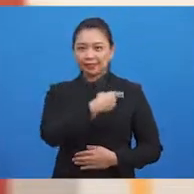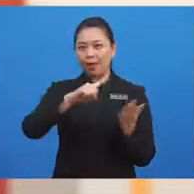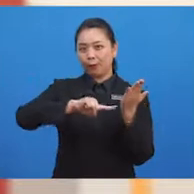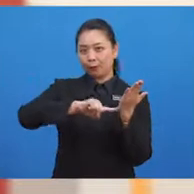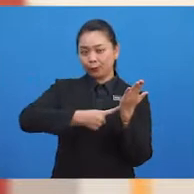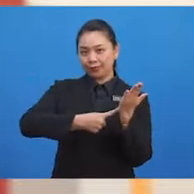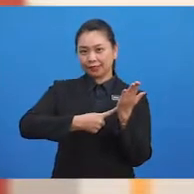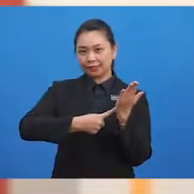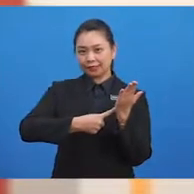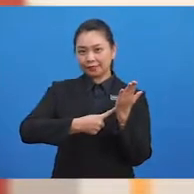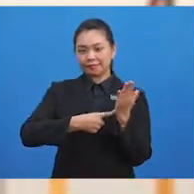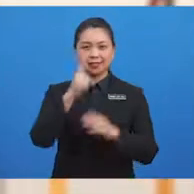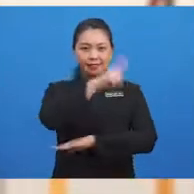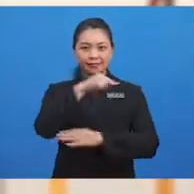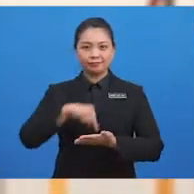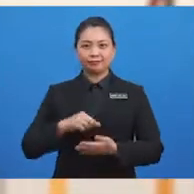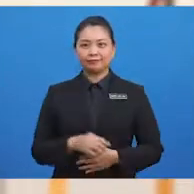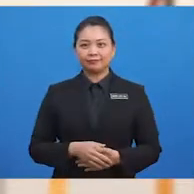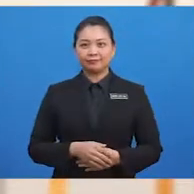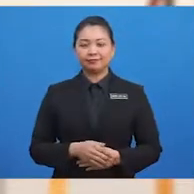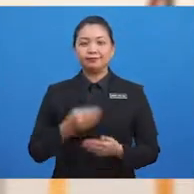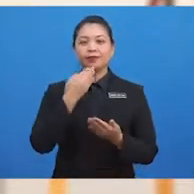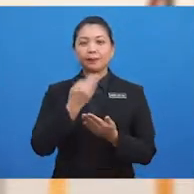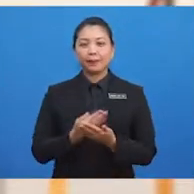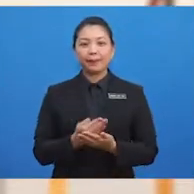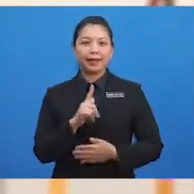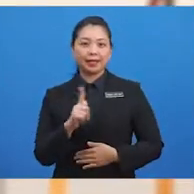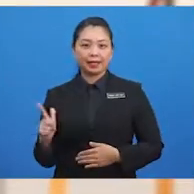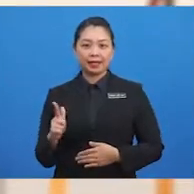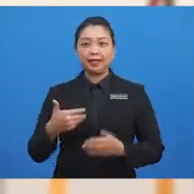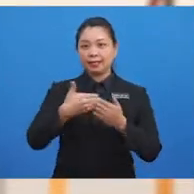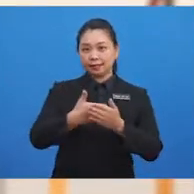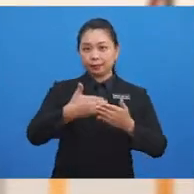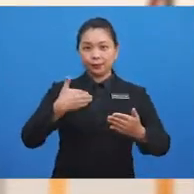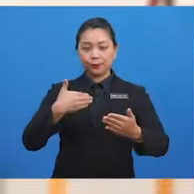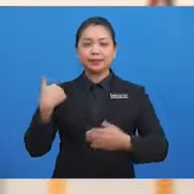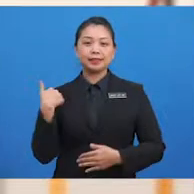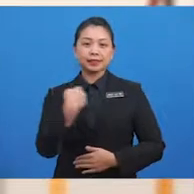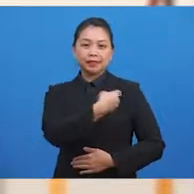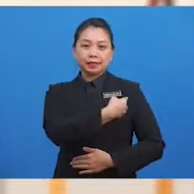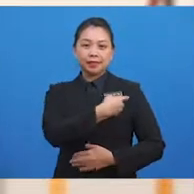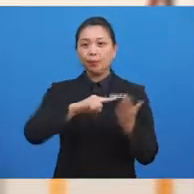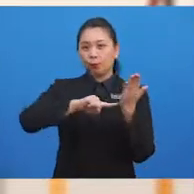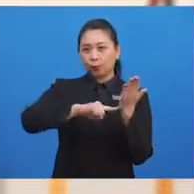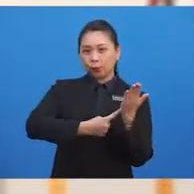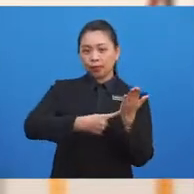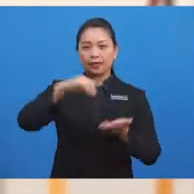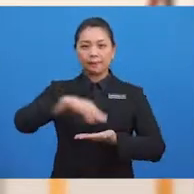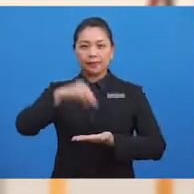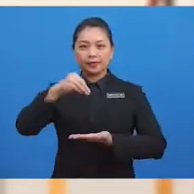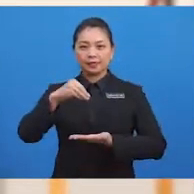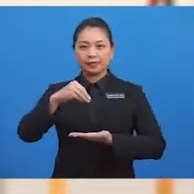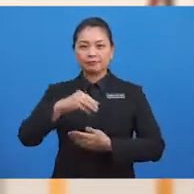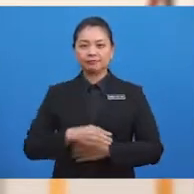topik hari ini. Baiklah, sebelum kita mulakan sesi pembelajaran